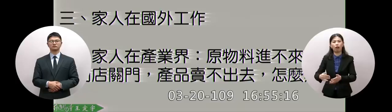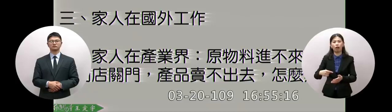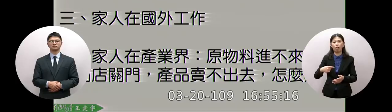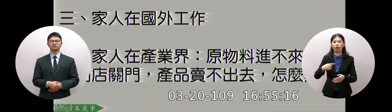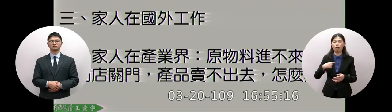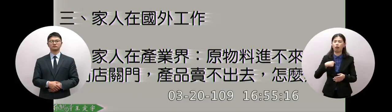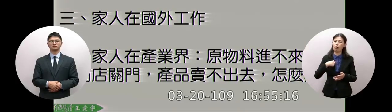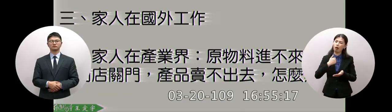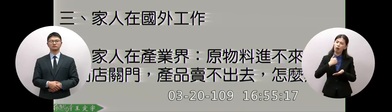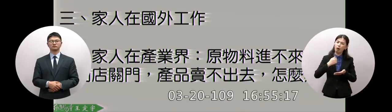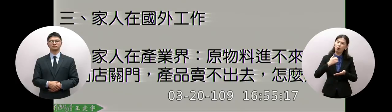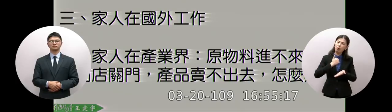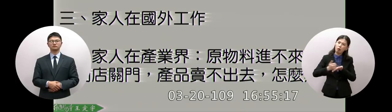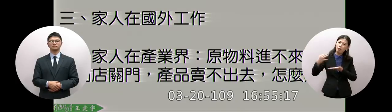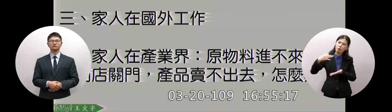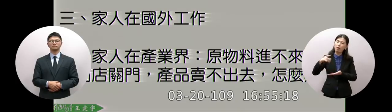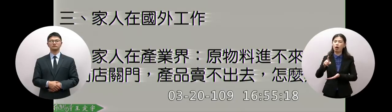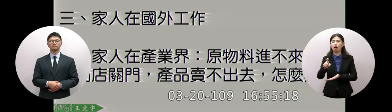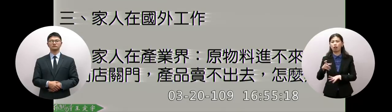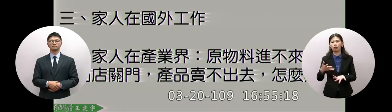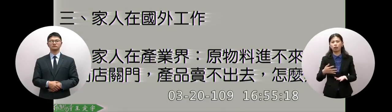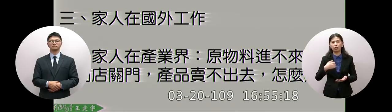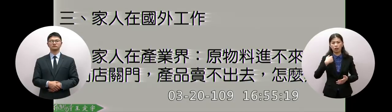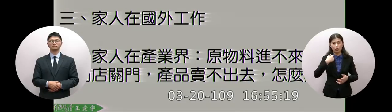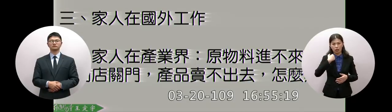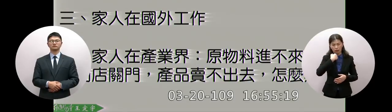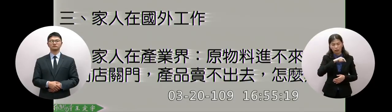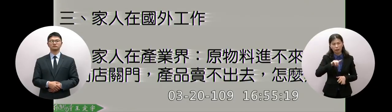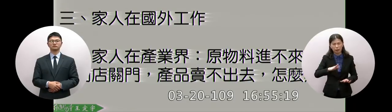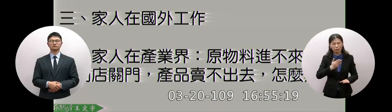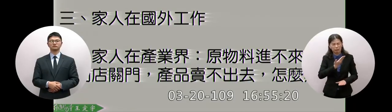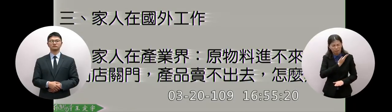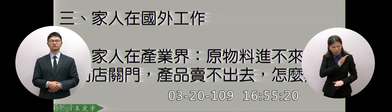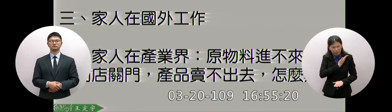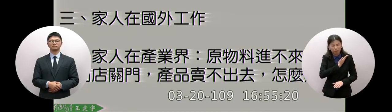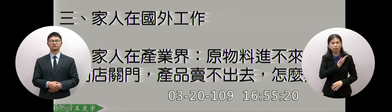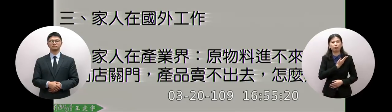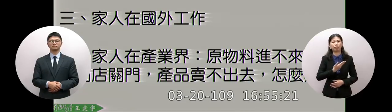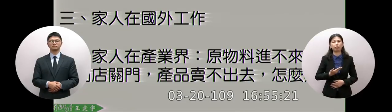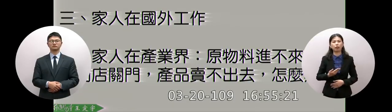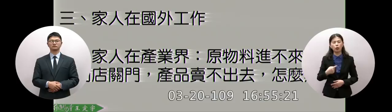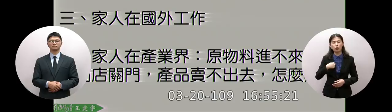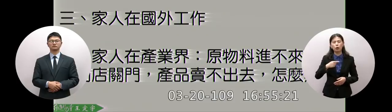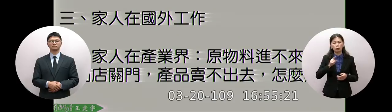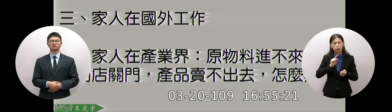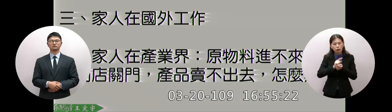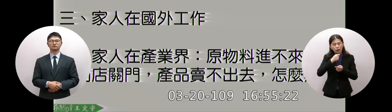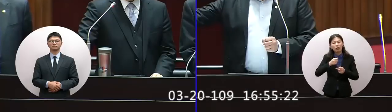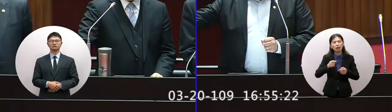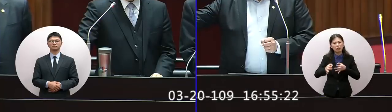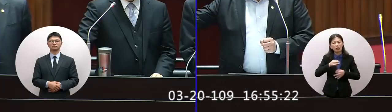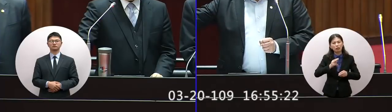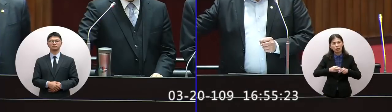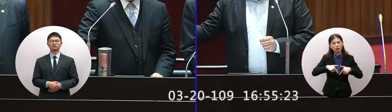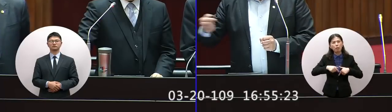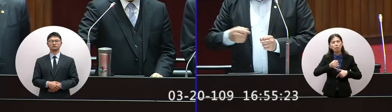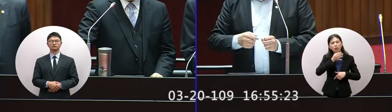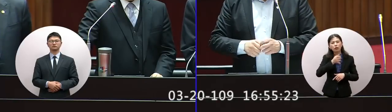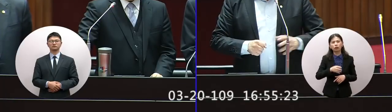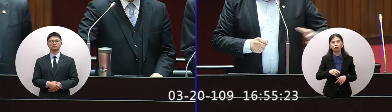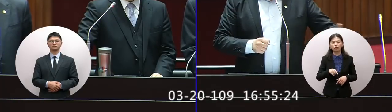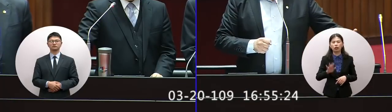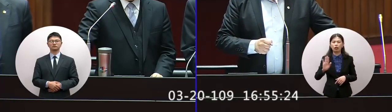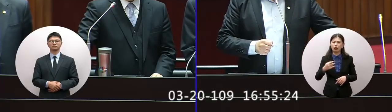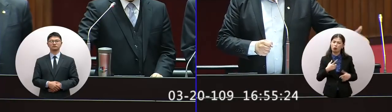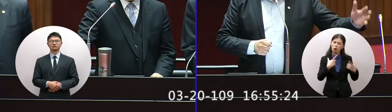我的客戶也沒了所以我們現在國內的製造業只要撐過這一波我對台灣的經濟是有信心但這一波是右手原料